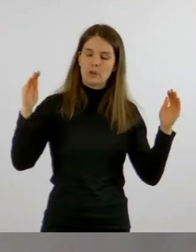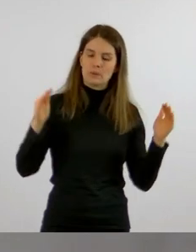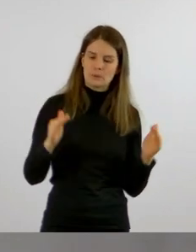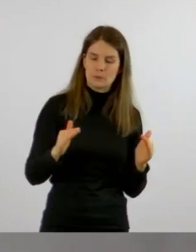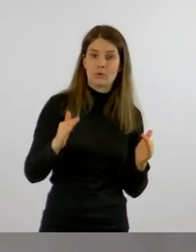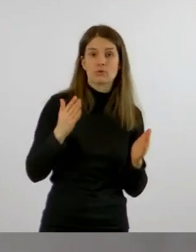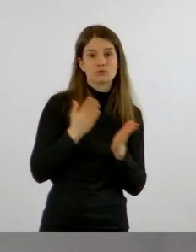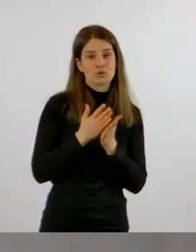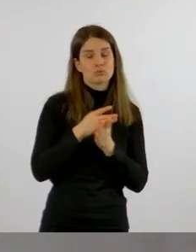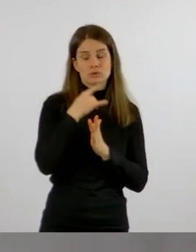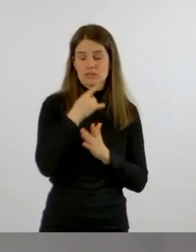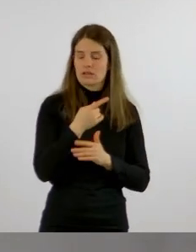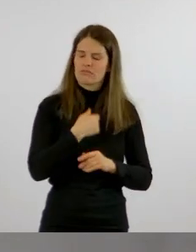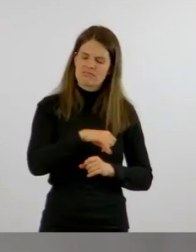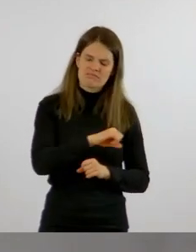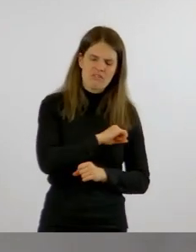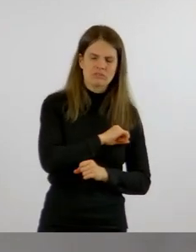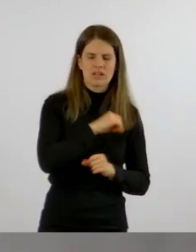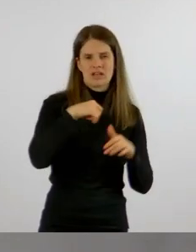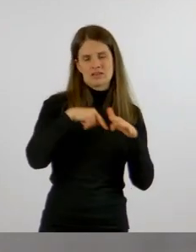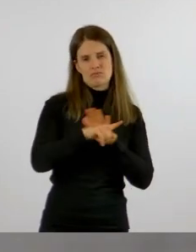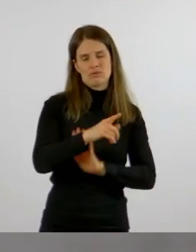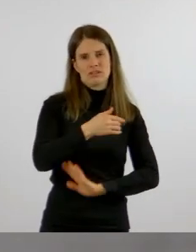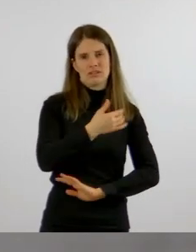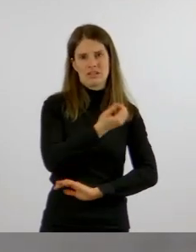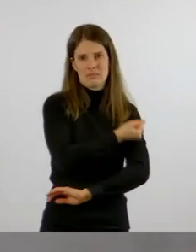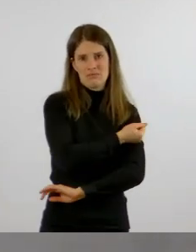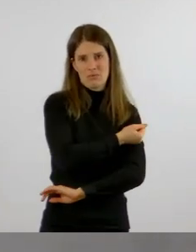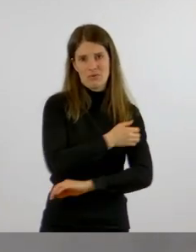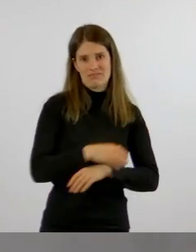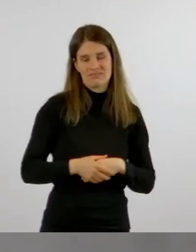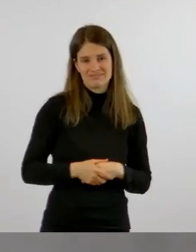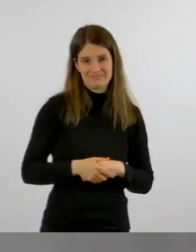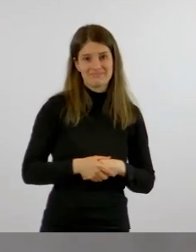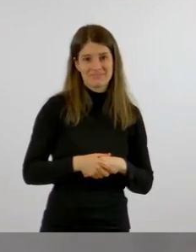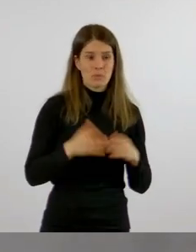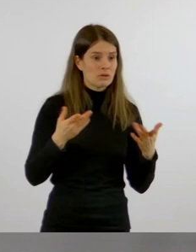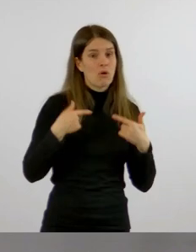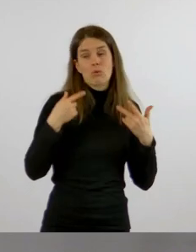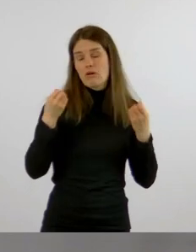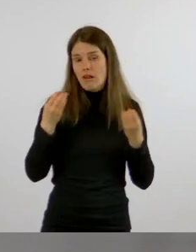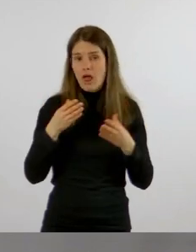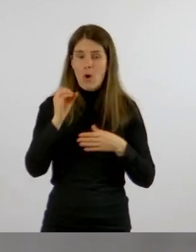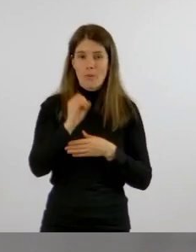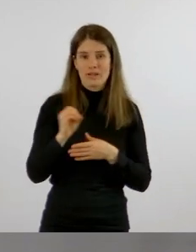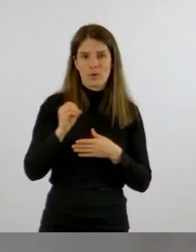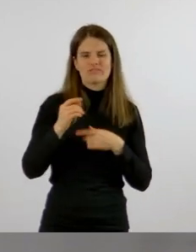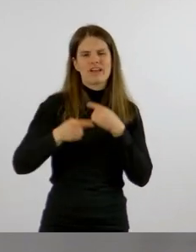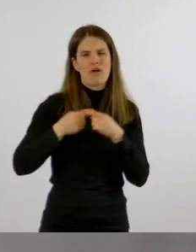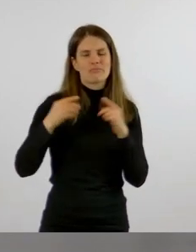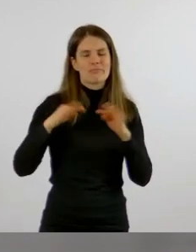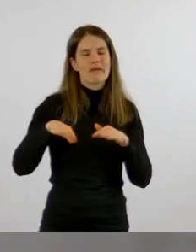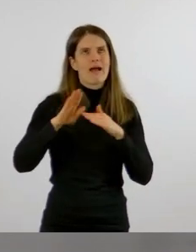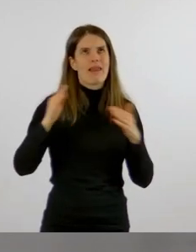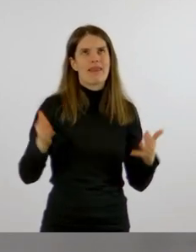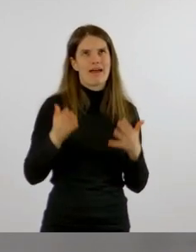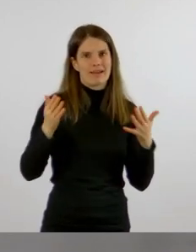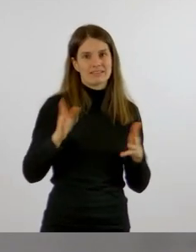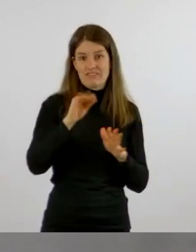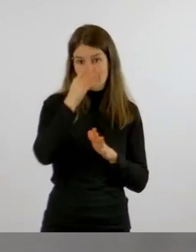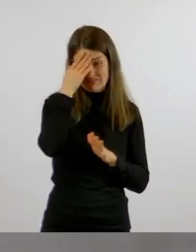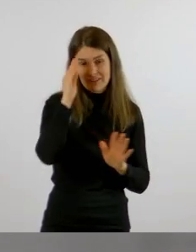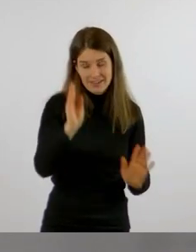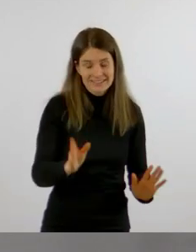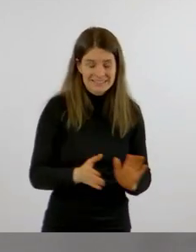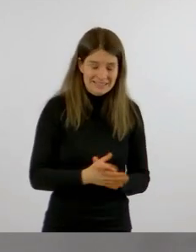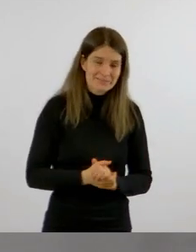schon Geimpften zu verdanken und auch der leichteren Verlaufsform der Omikron-Variante. Das darf man nicht vergessen.